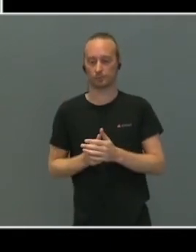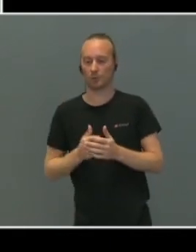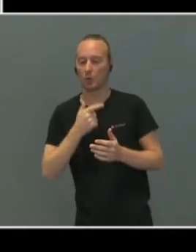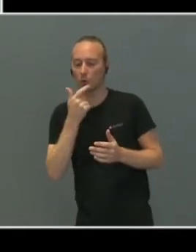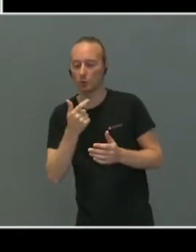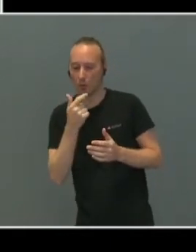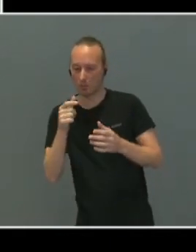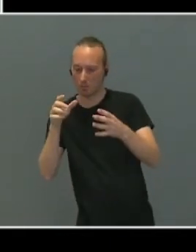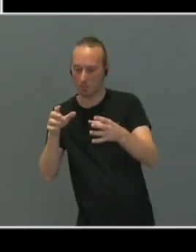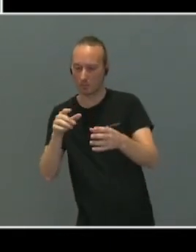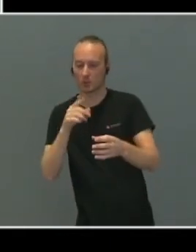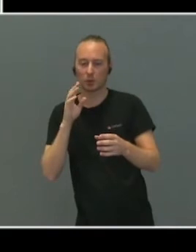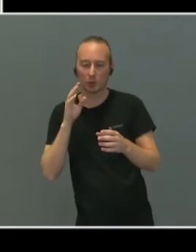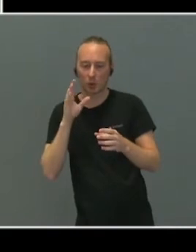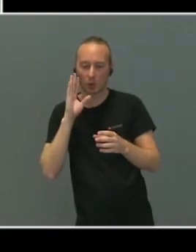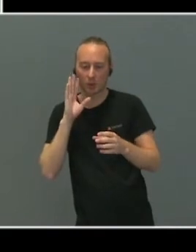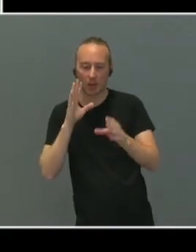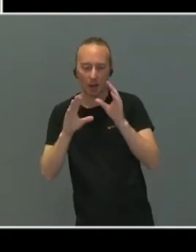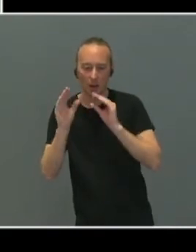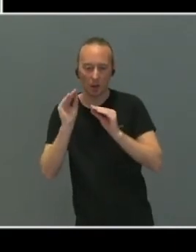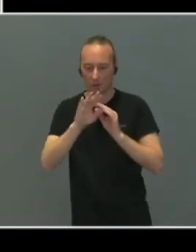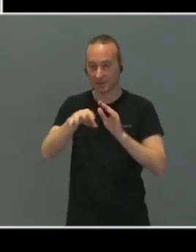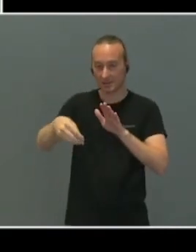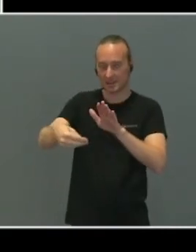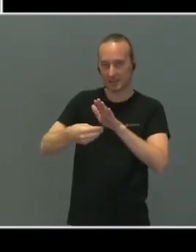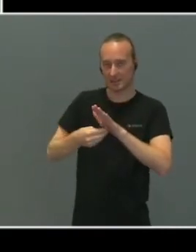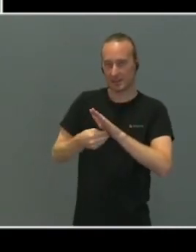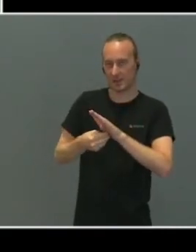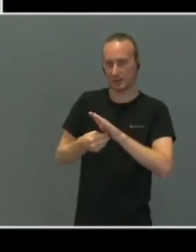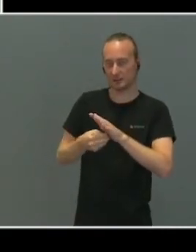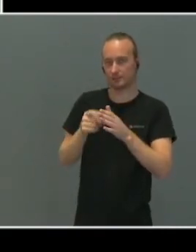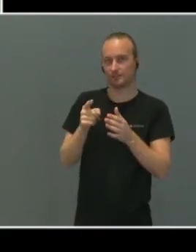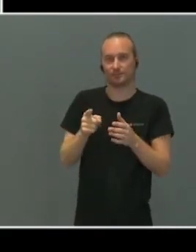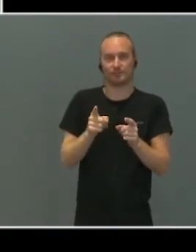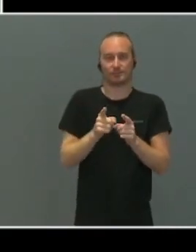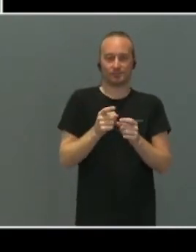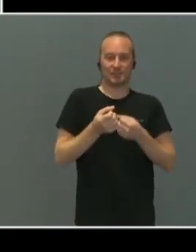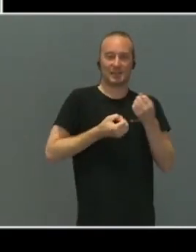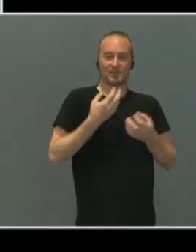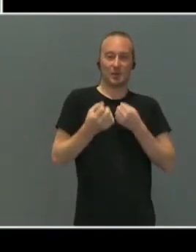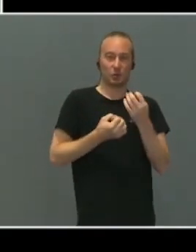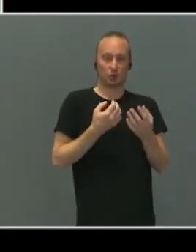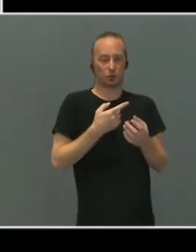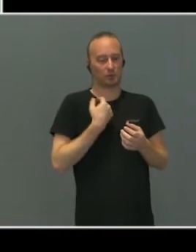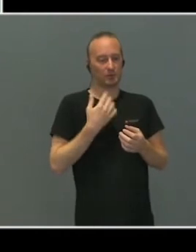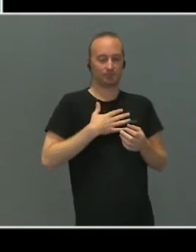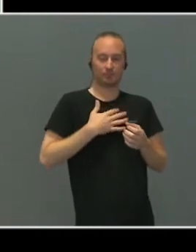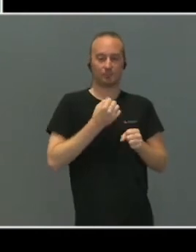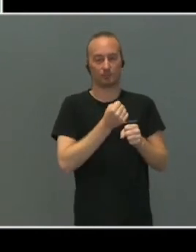innspill og synspunkter særlig for dem, er veldig inspirerende for vårt arbeid og veldig viktig.